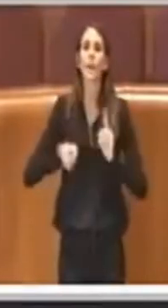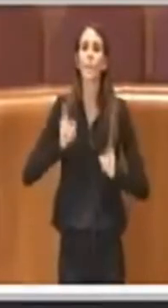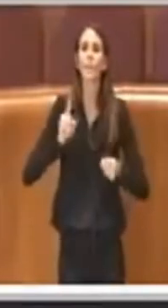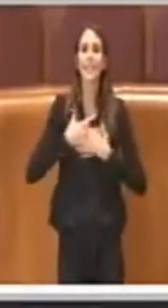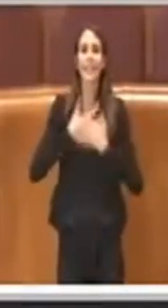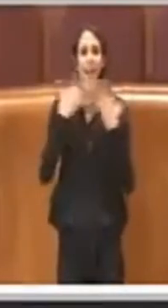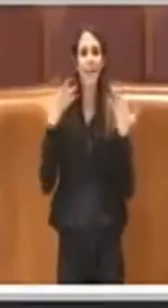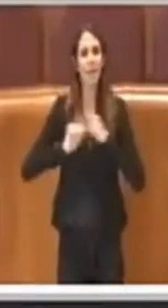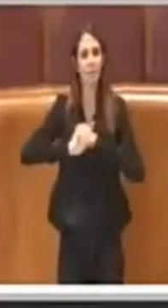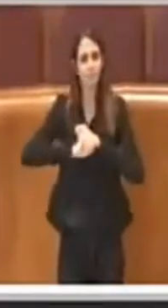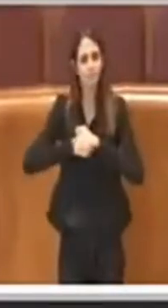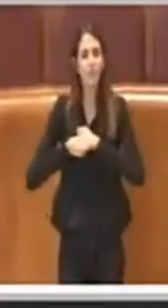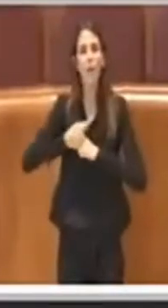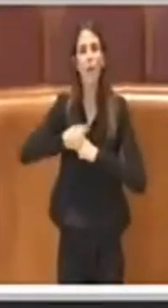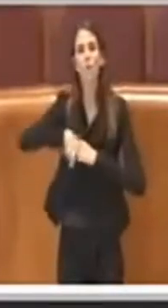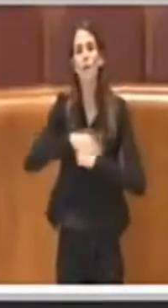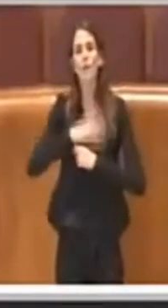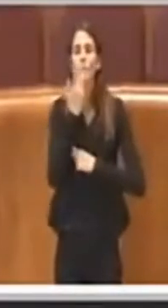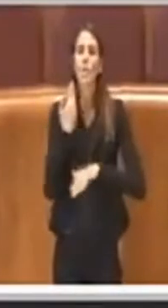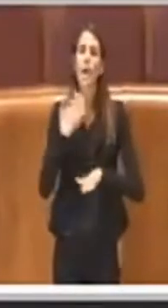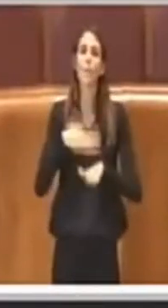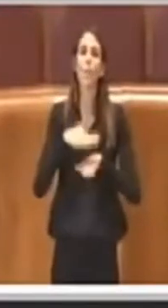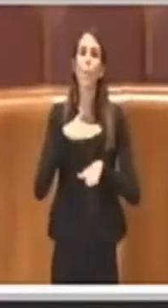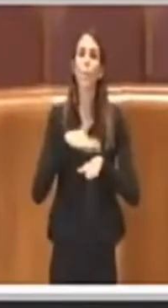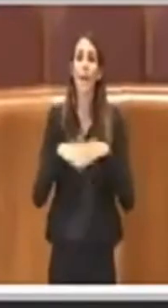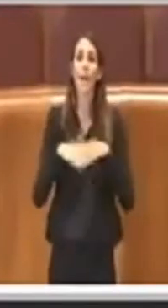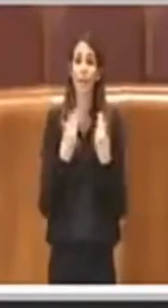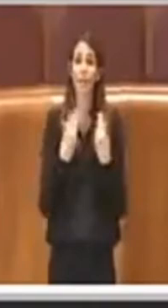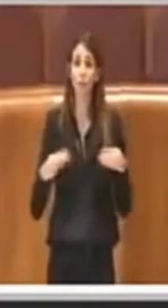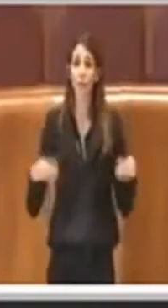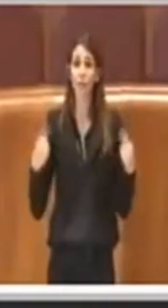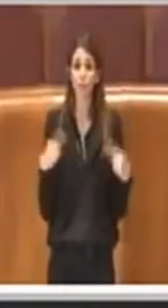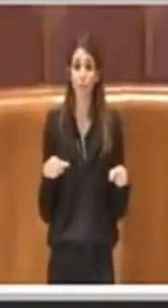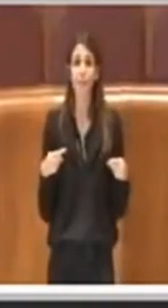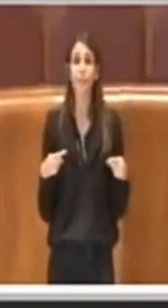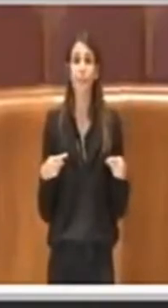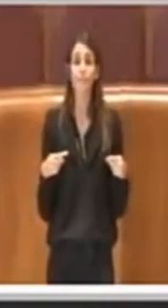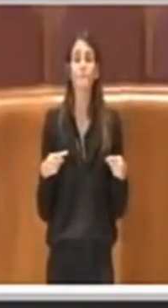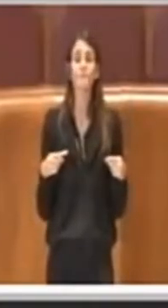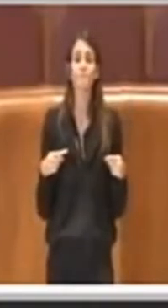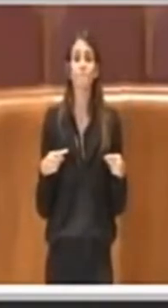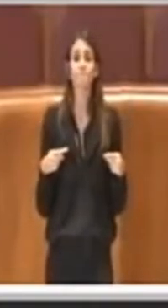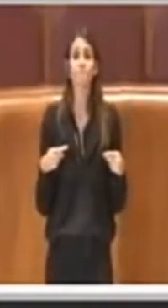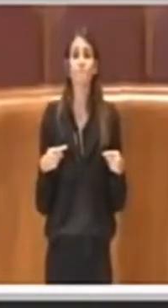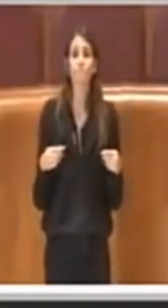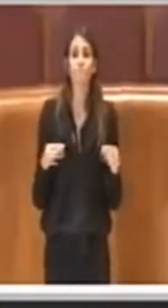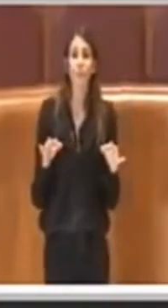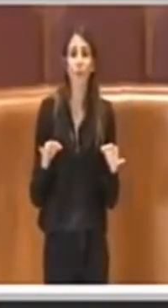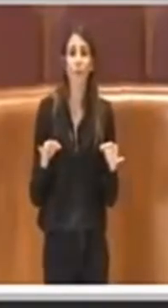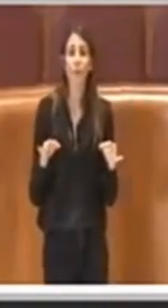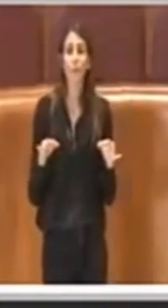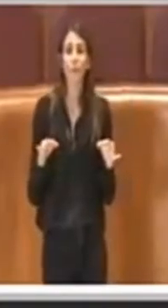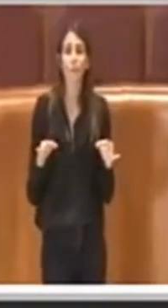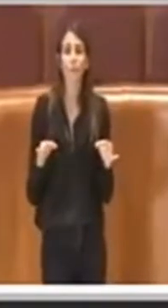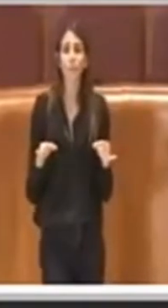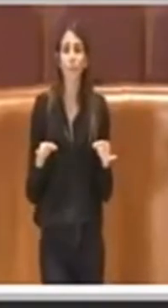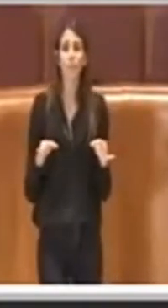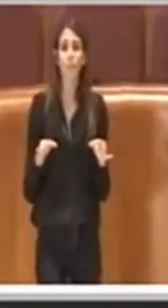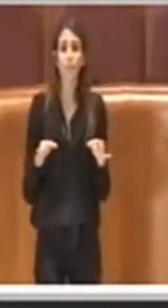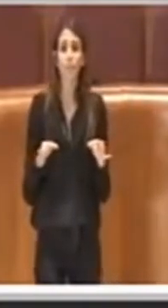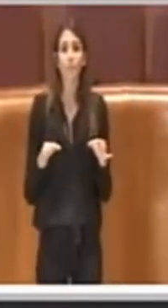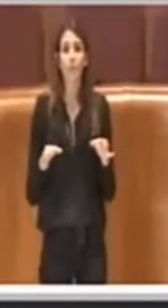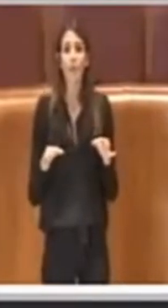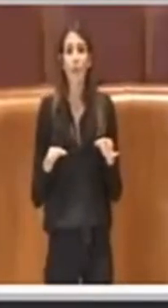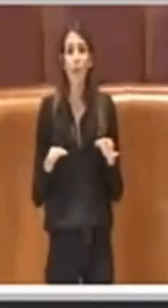di utilizzare anche questo strumento per andare ad incontro non solo a quelle persone che si